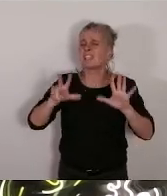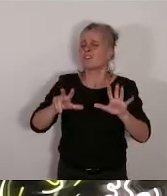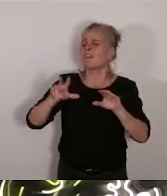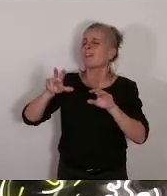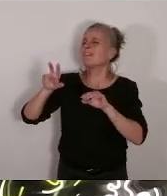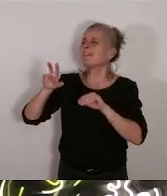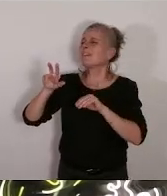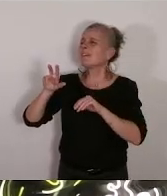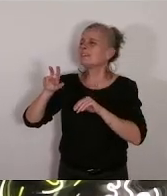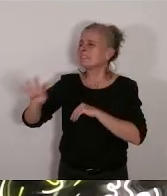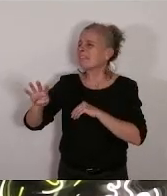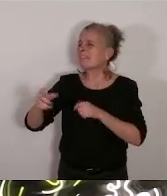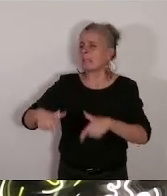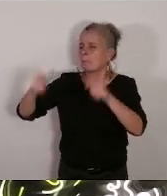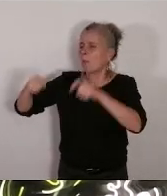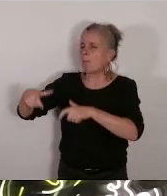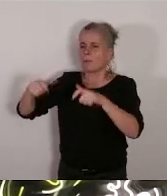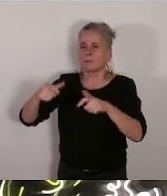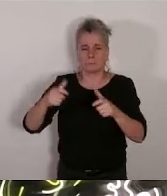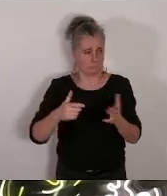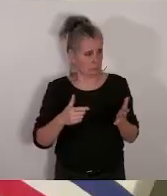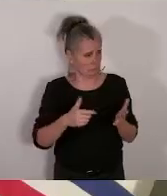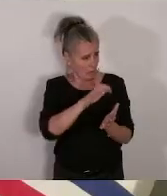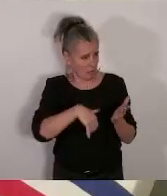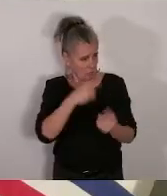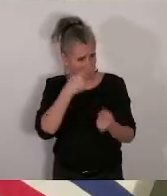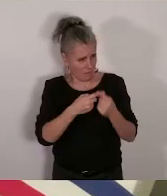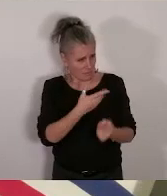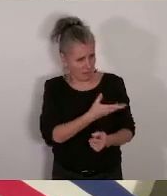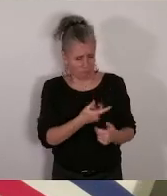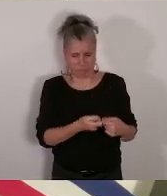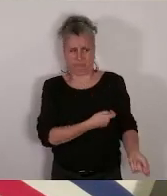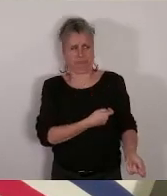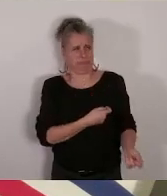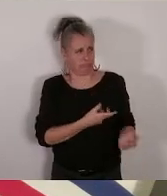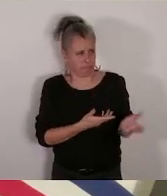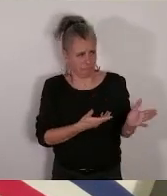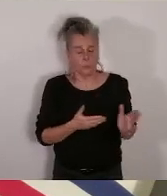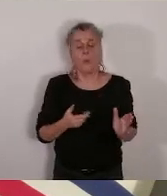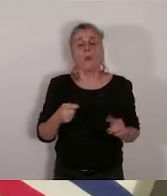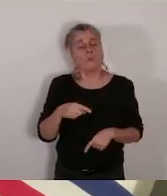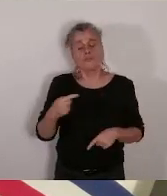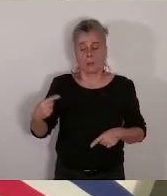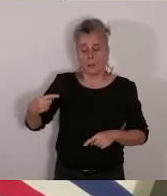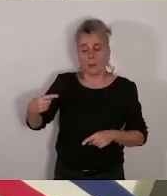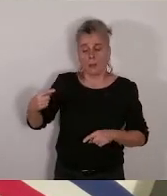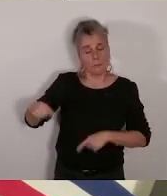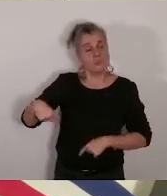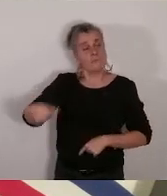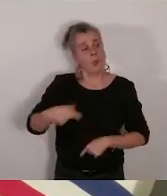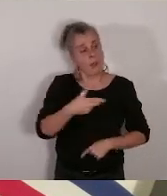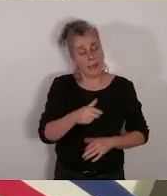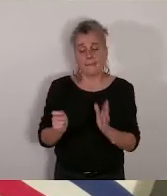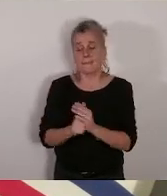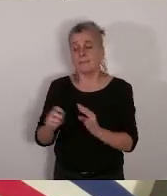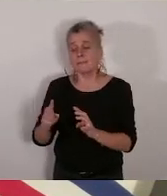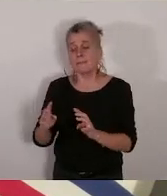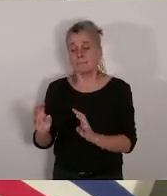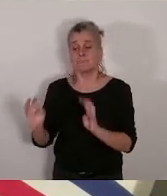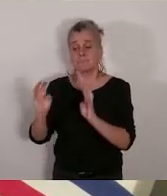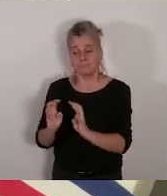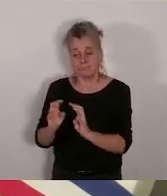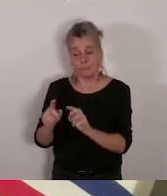vous parlez bon c'est pas le but du rapport la prochaine fois vous viendrez en commission pour poser ces questions la prochaine fois vous m'enverrez je prends votre vote